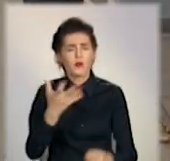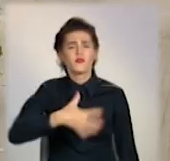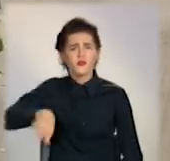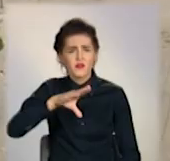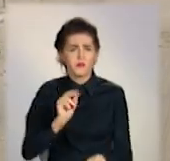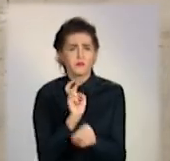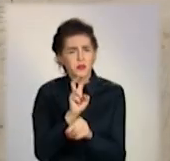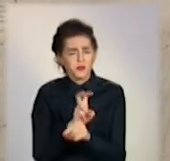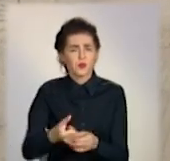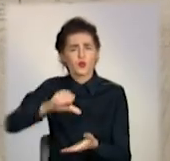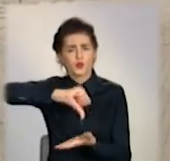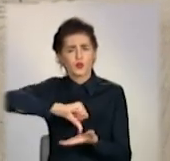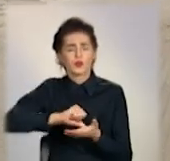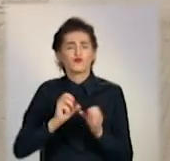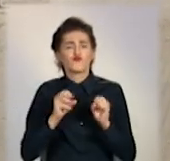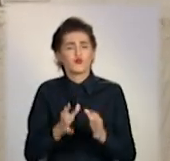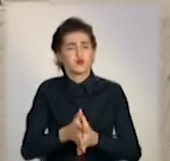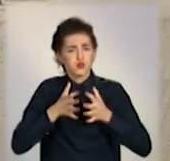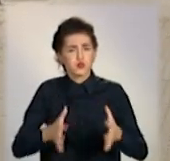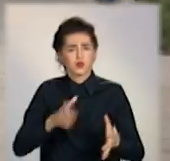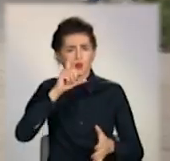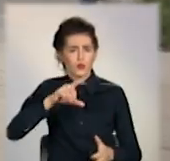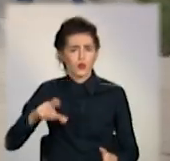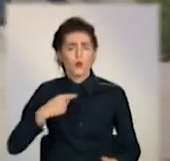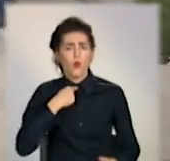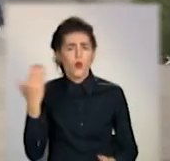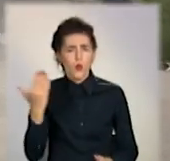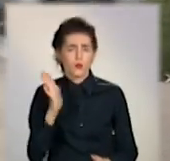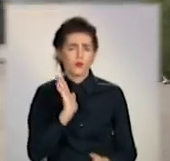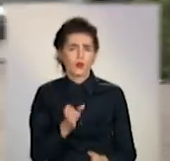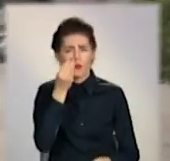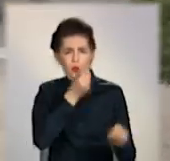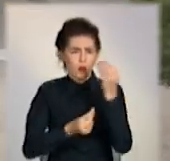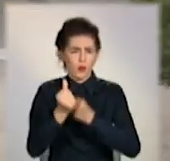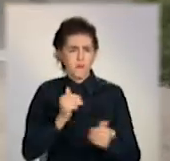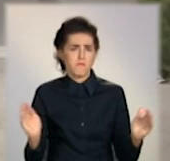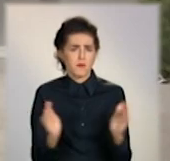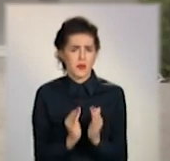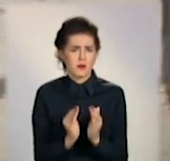на дільниці, бо чим більше людей проголосує, тим менше фальсифікацій може бути.